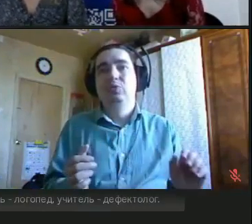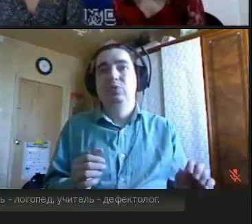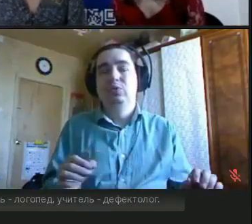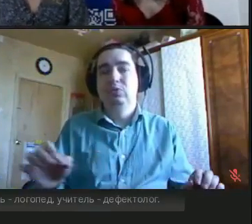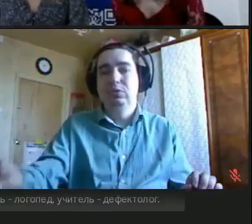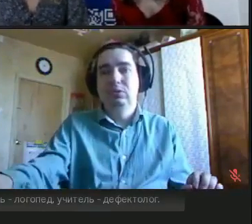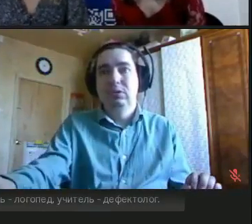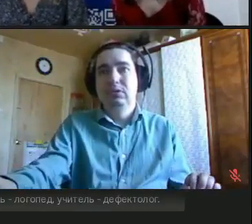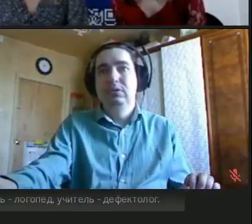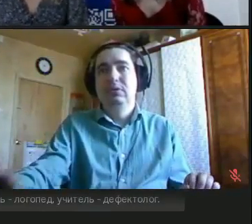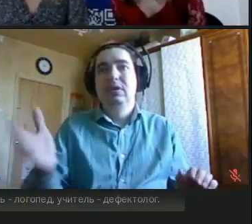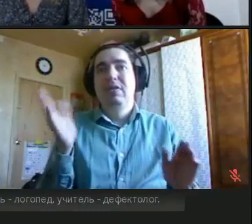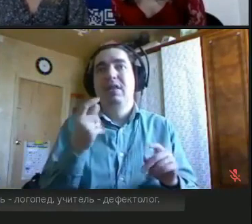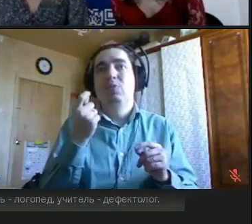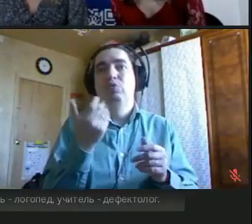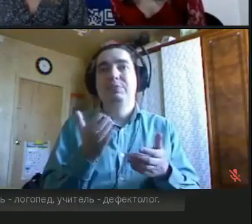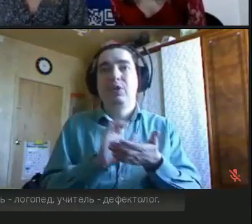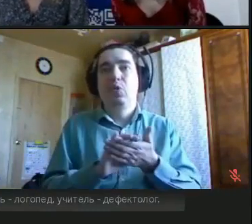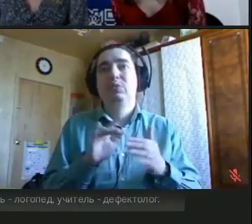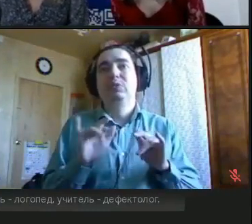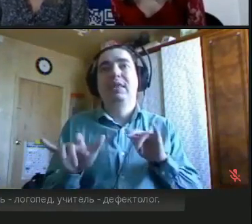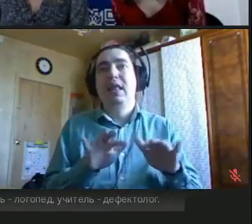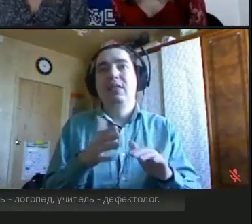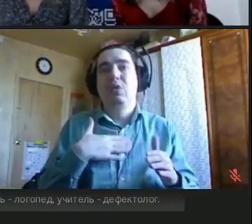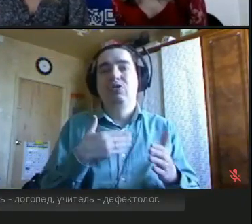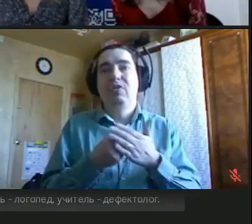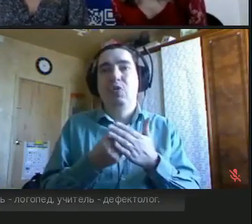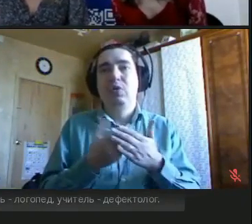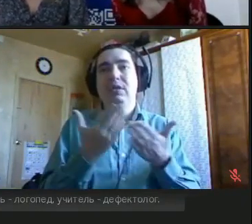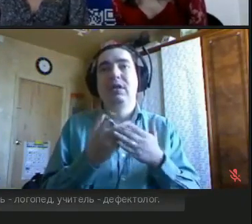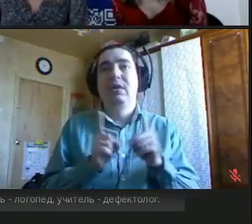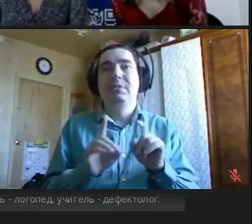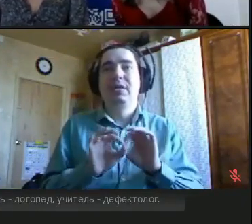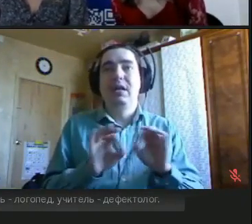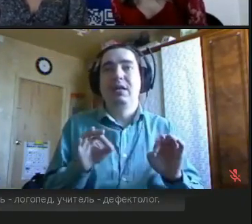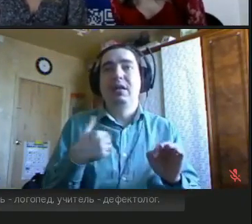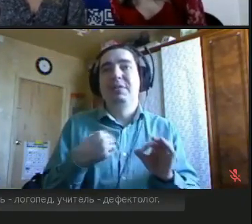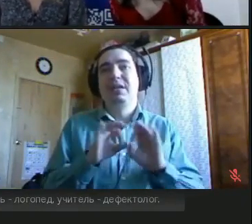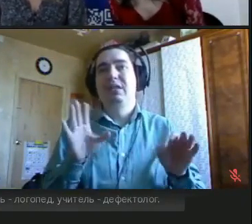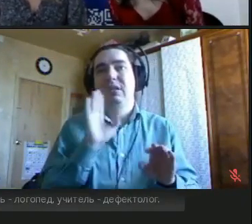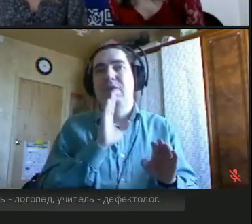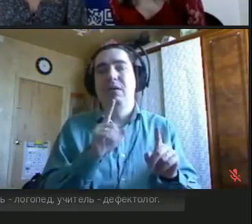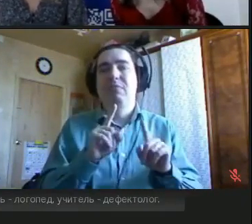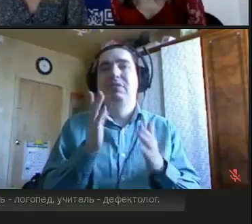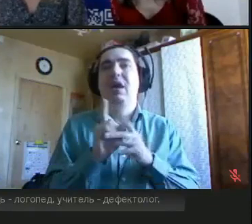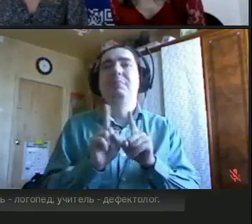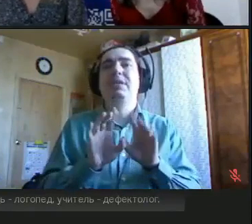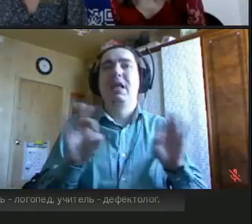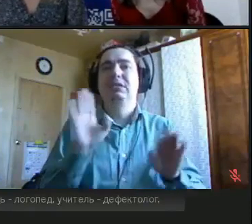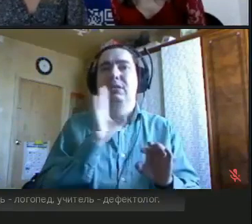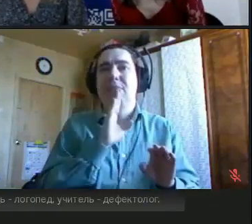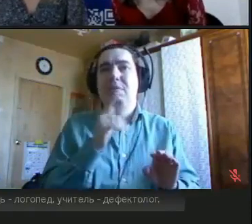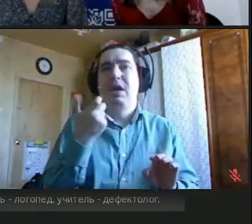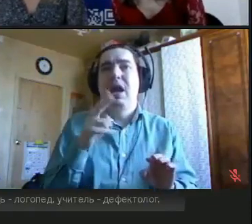кто не знает, давайте немножко познакомимся с деятельностью нашего фонда. Есть такая прекрасная мама особенного ребенка, зовут ее Галя Тихонова, и несколько лет назад